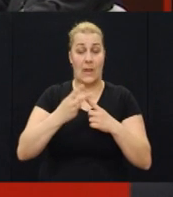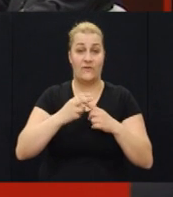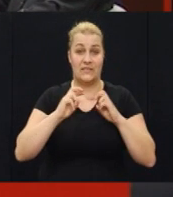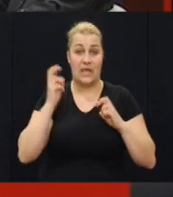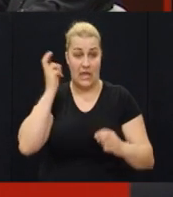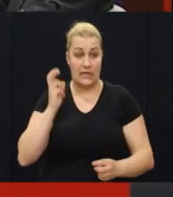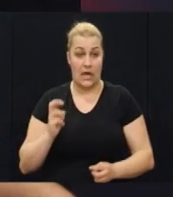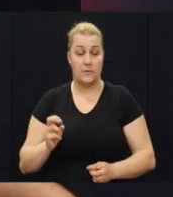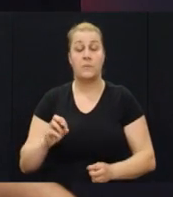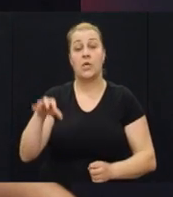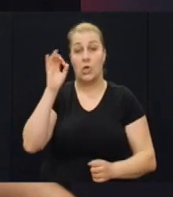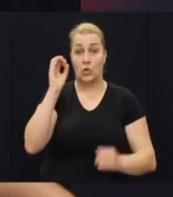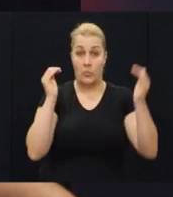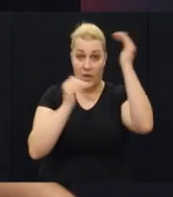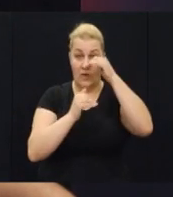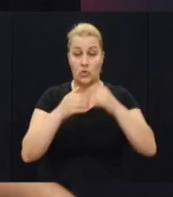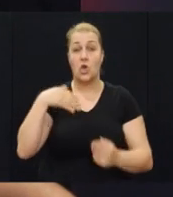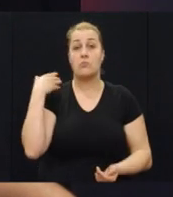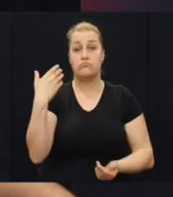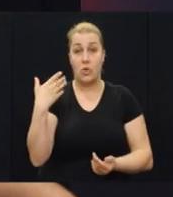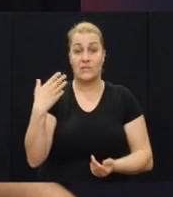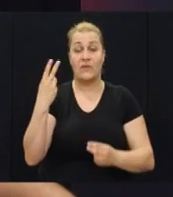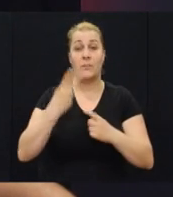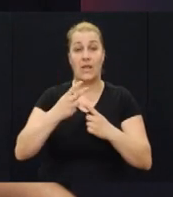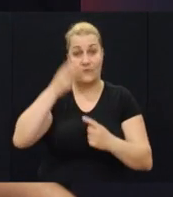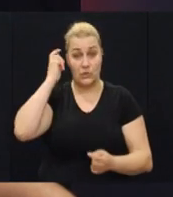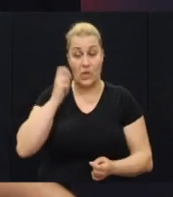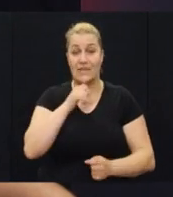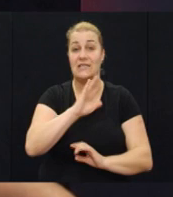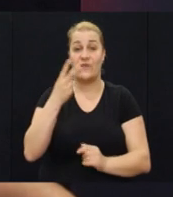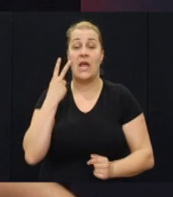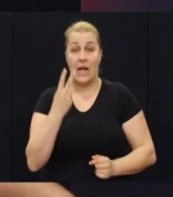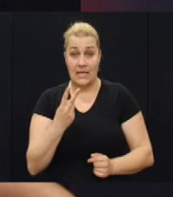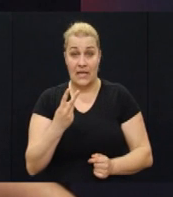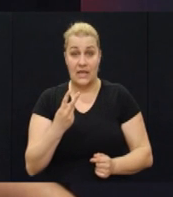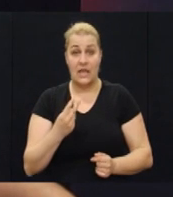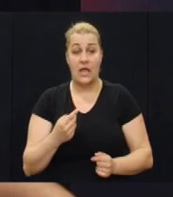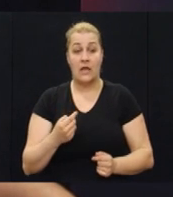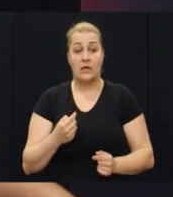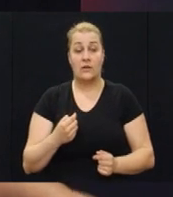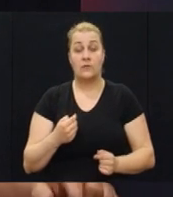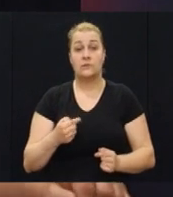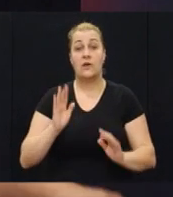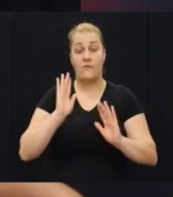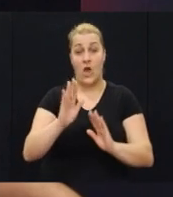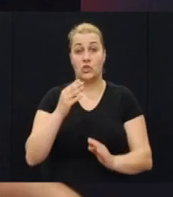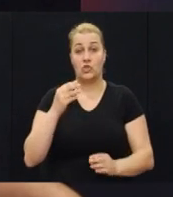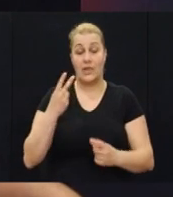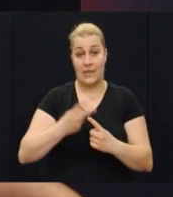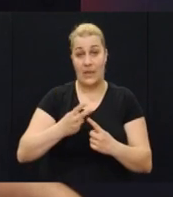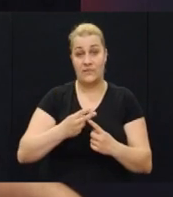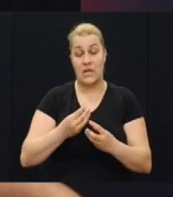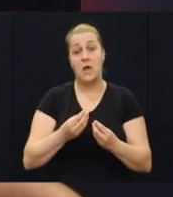televizija Jadrana. Dobro reče, pozvrljam televiziju Jadrana i sve gledalce. Ova je vaša